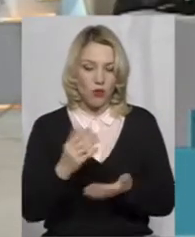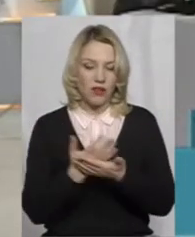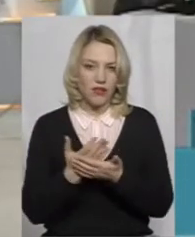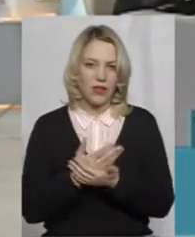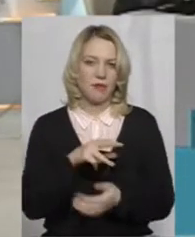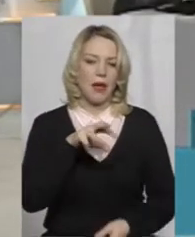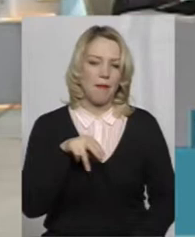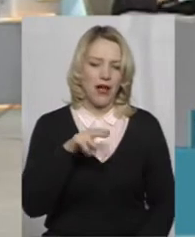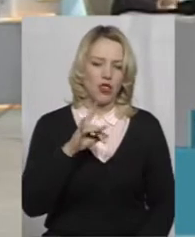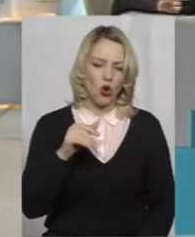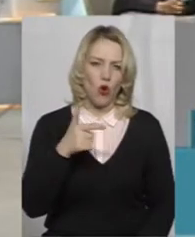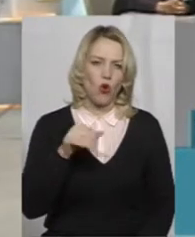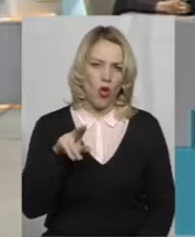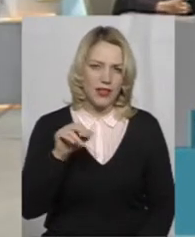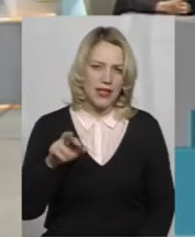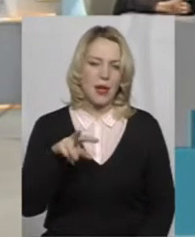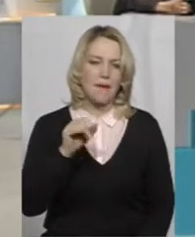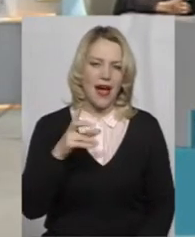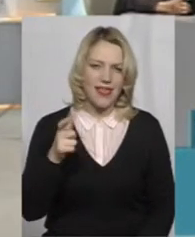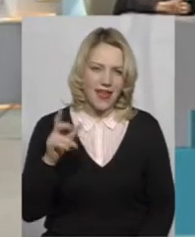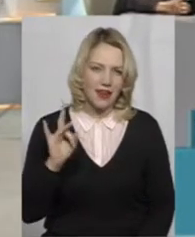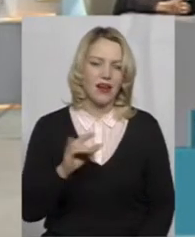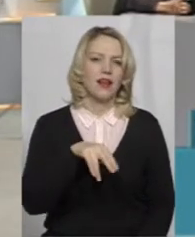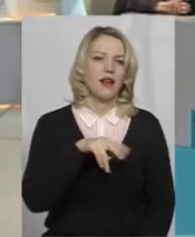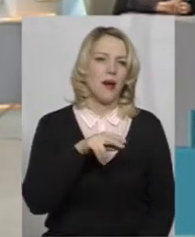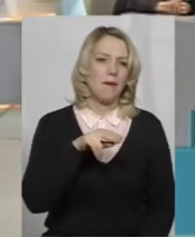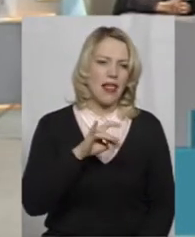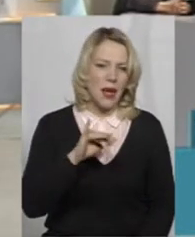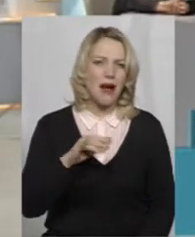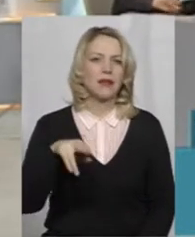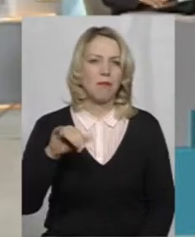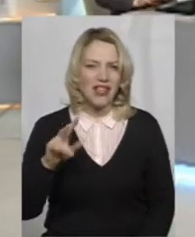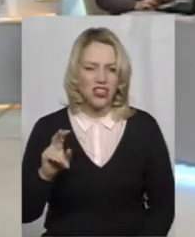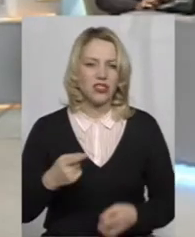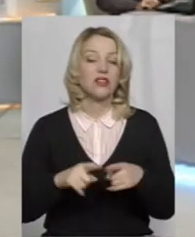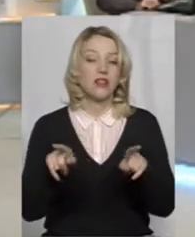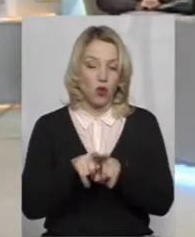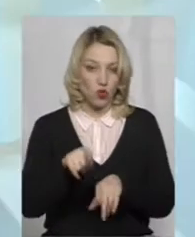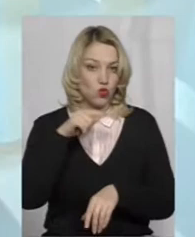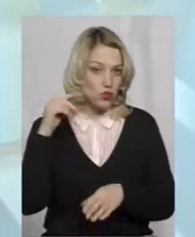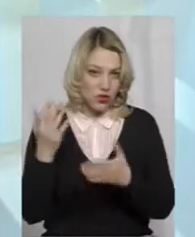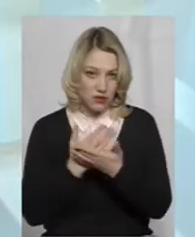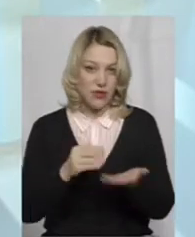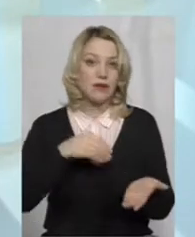Голвиндмайер, Парамал Пікчерс, все що завгодно. В тому числі і російські фільми також закупають.